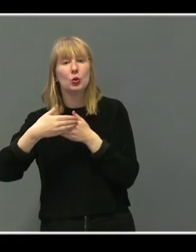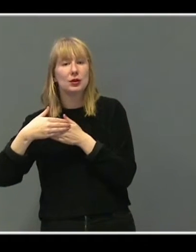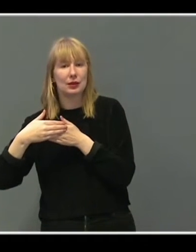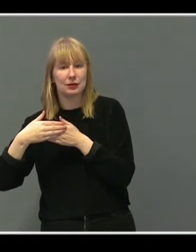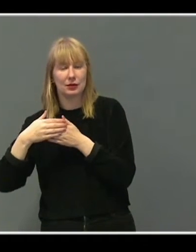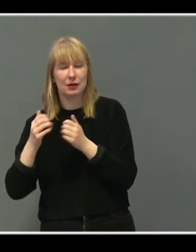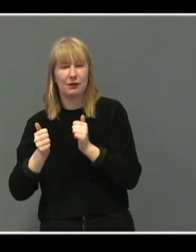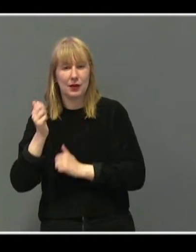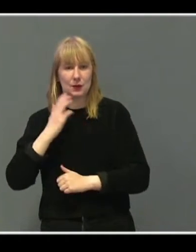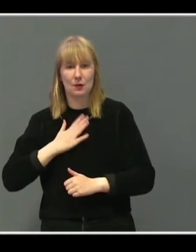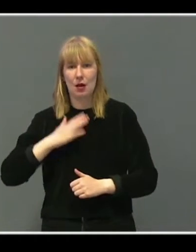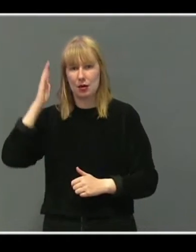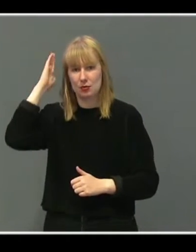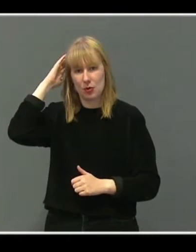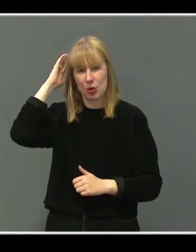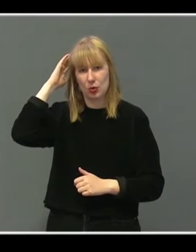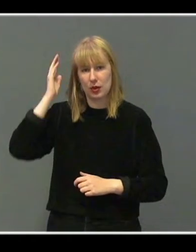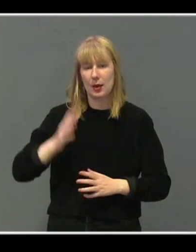ser, da.